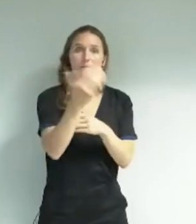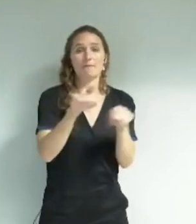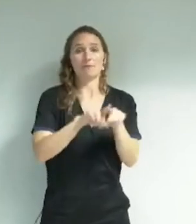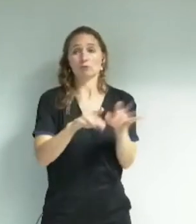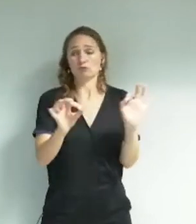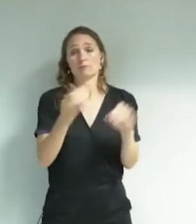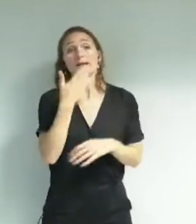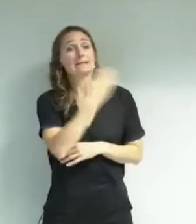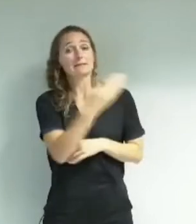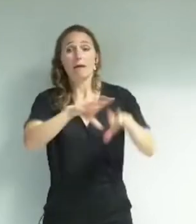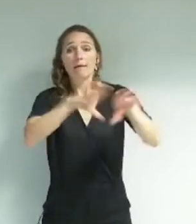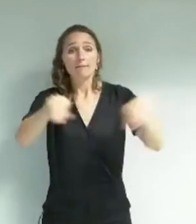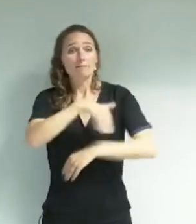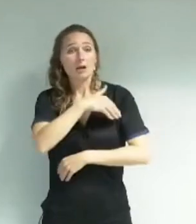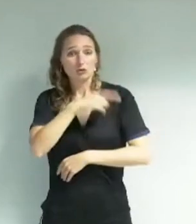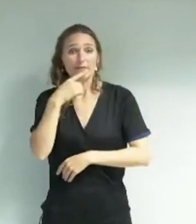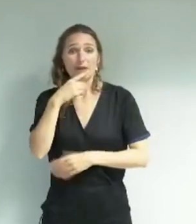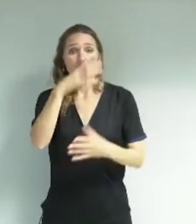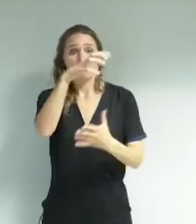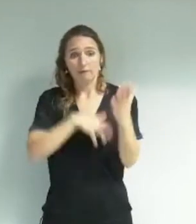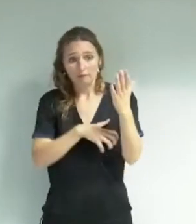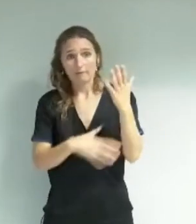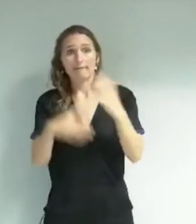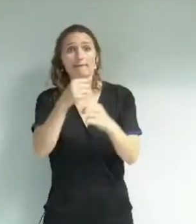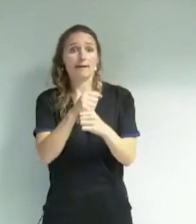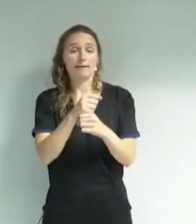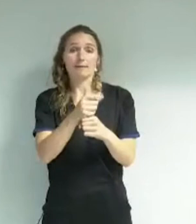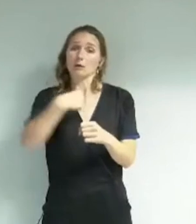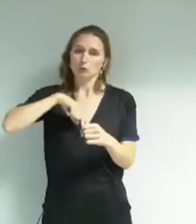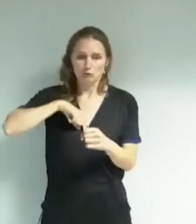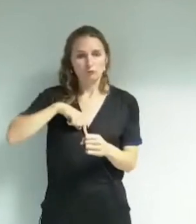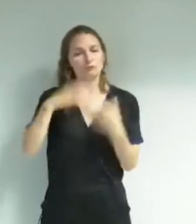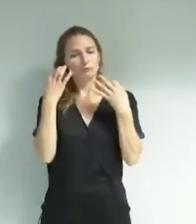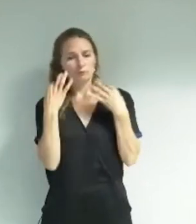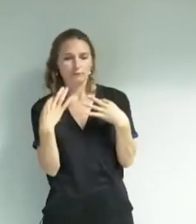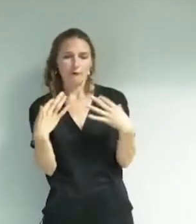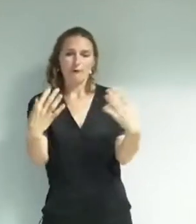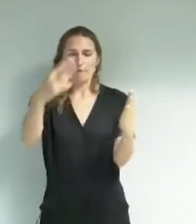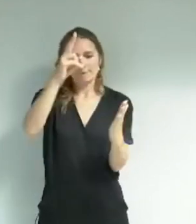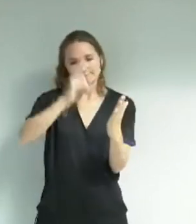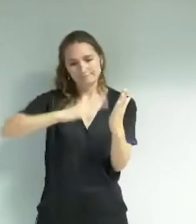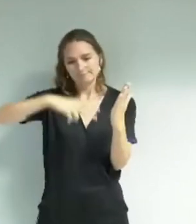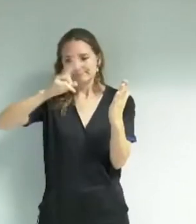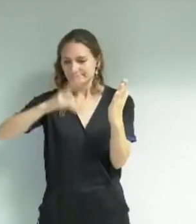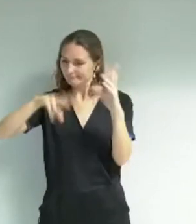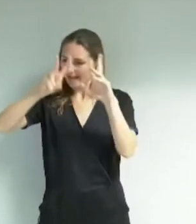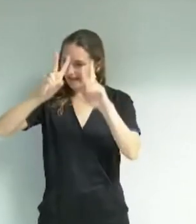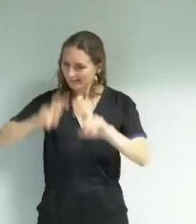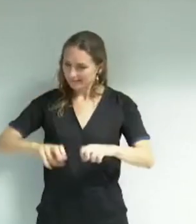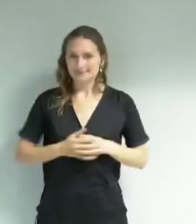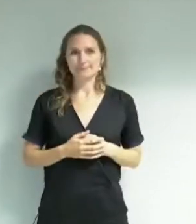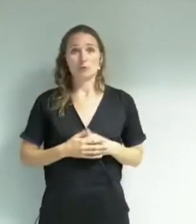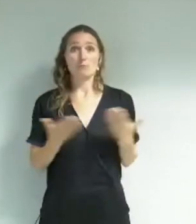produire ce document que nous prendrons le temps d'analyser. J'aborderai maintenant